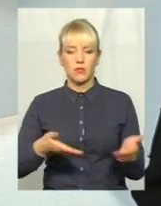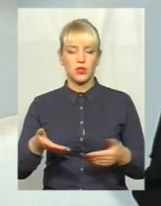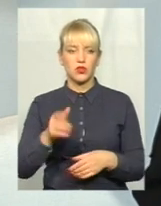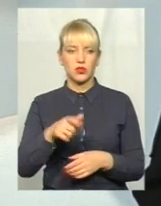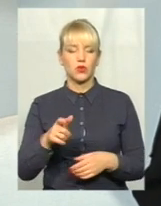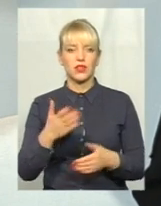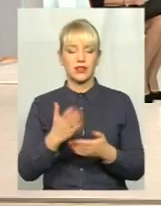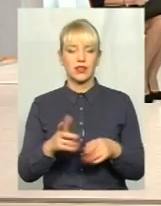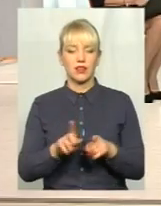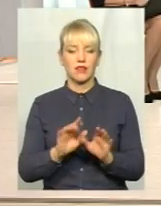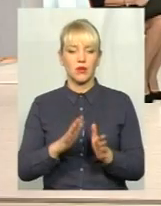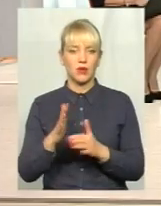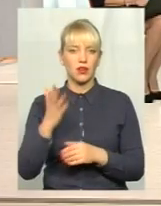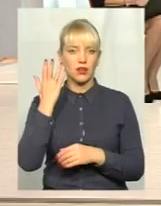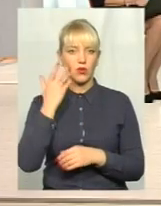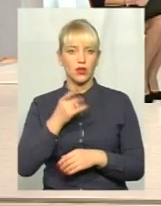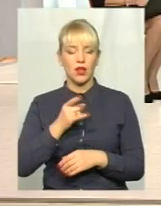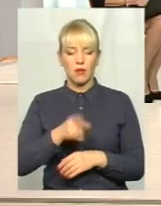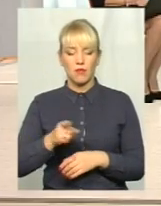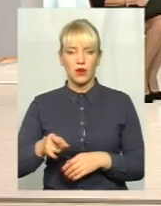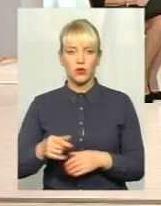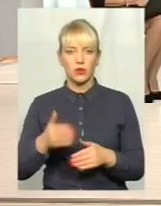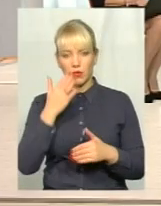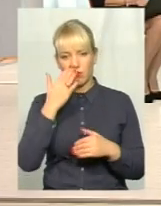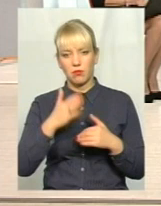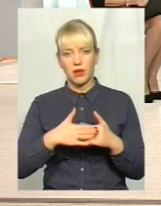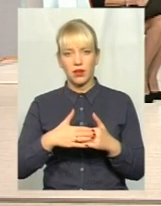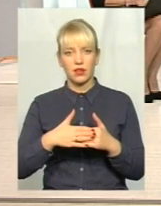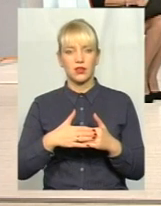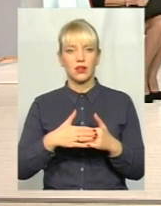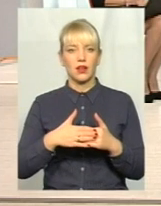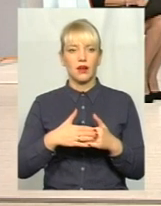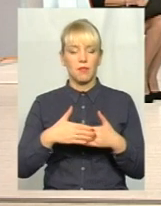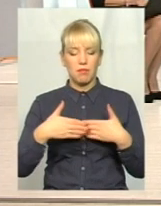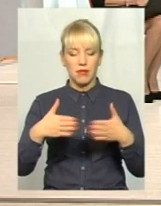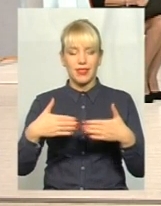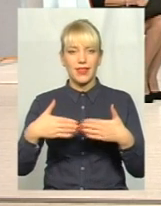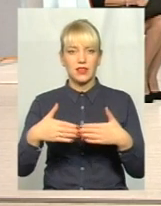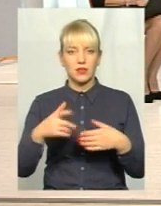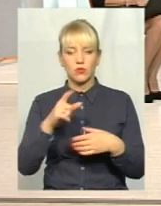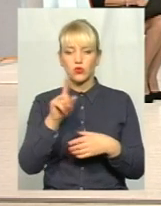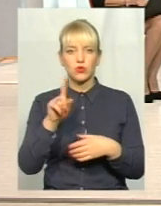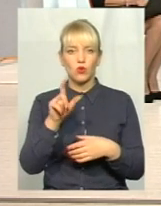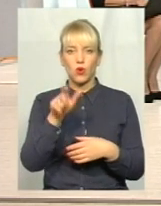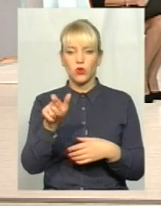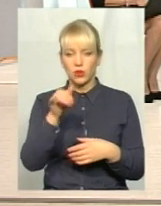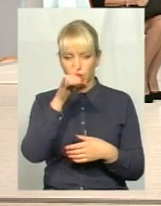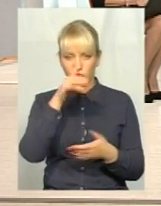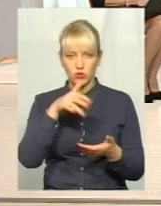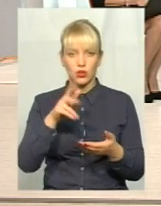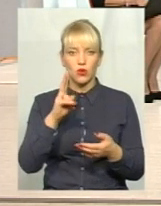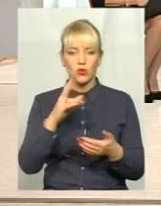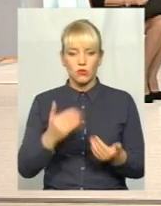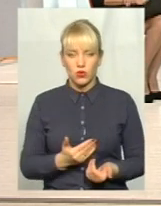є такі випадки, коли паркують прямо перед самим під'їздом, що навіть пішохи, чи той там мій мешканець цього будинку, який